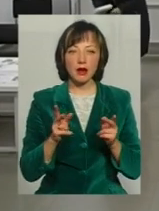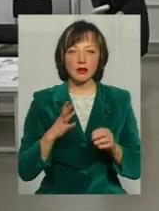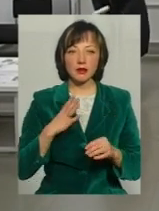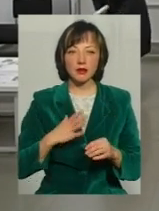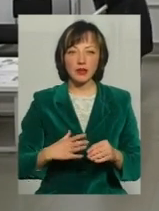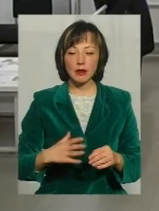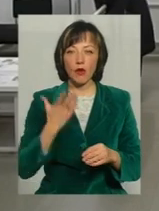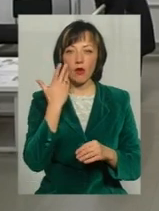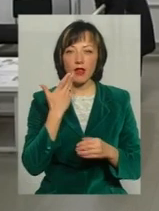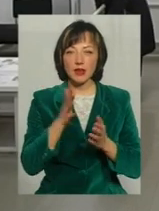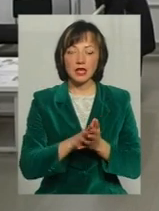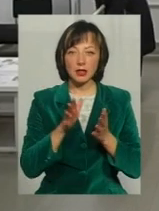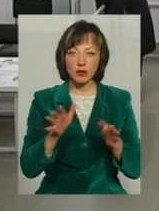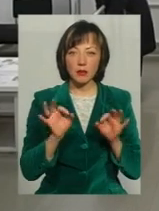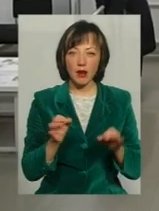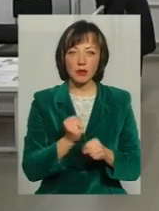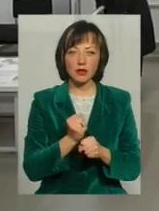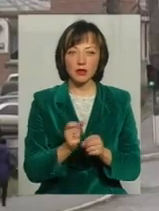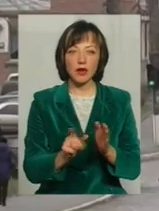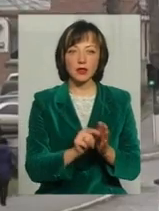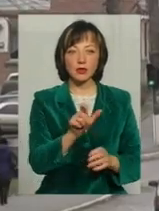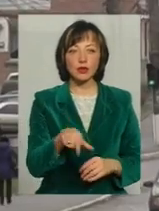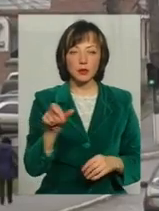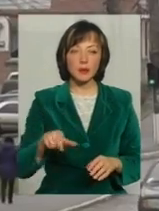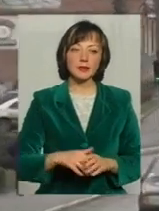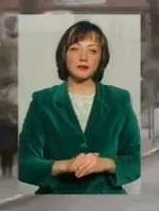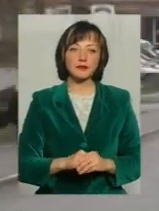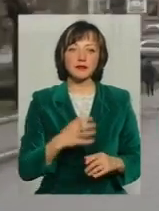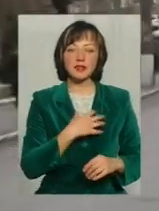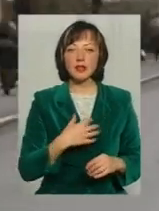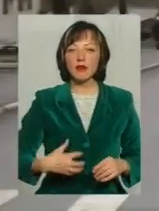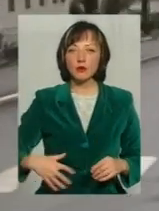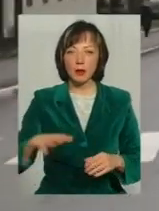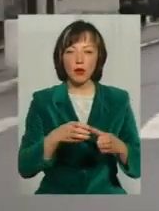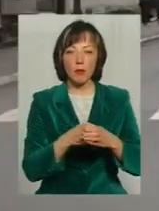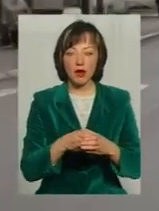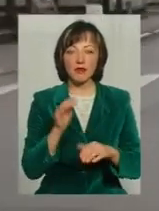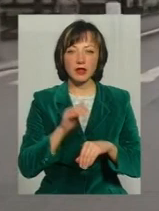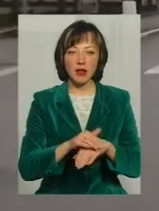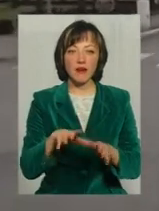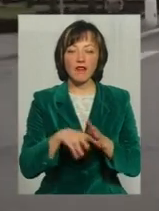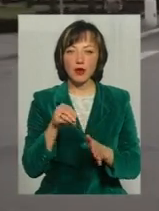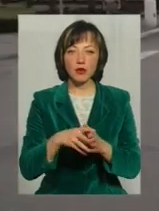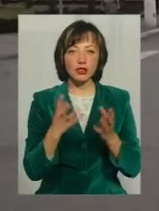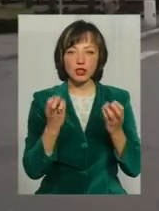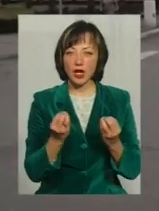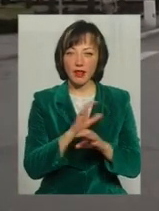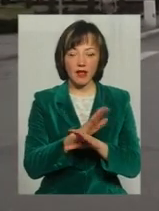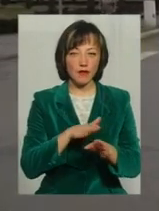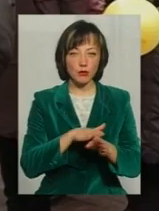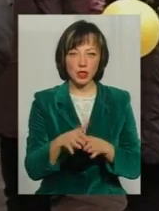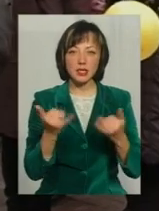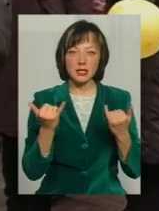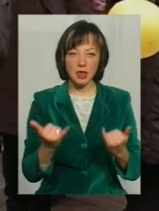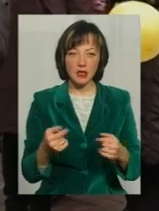критикують і правильно працювати з людьми Славуцька терогромада існує де-факто Вибори у ній ще не відбулися, але вже